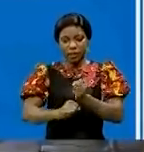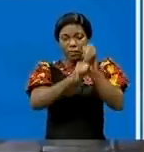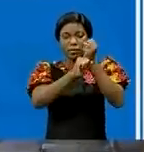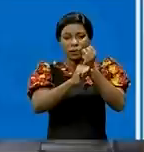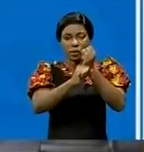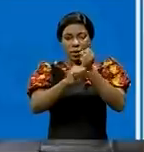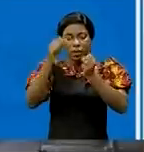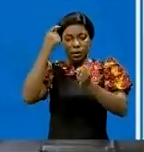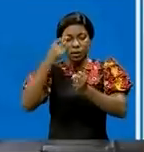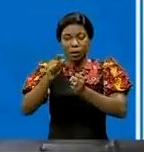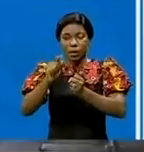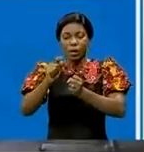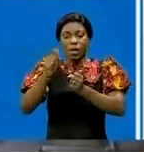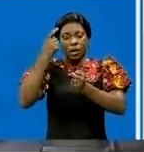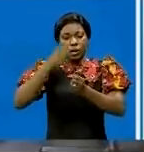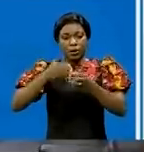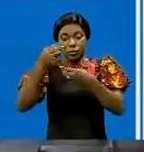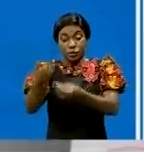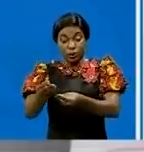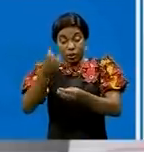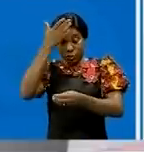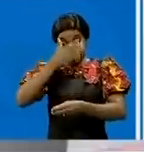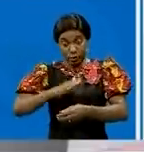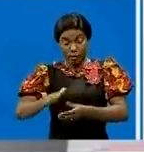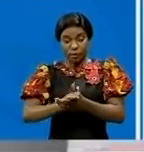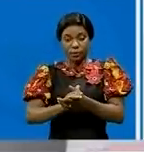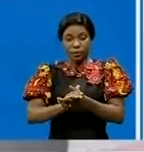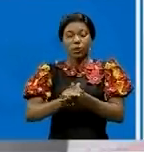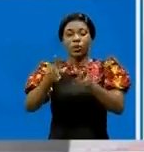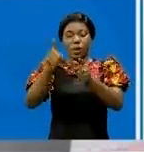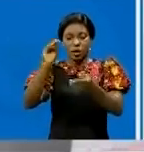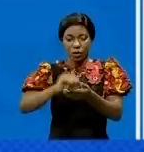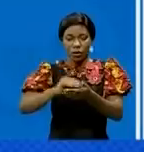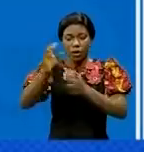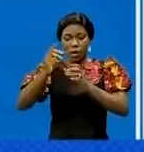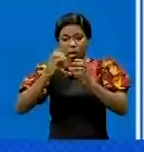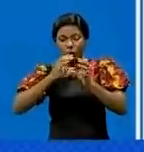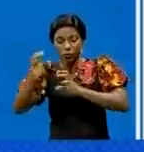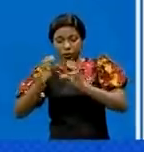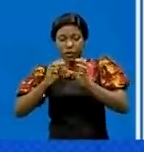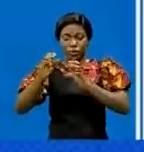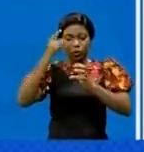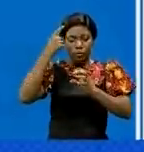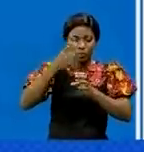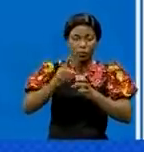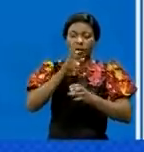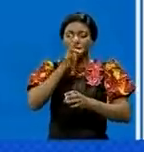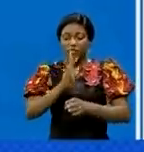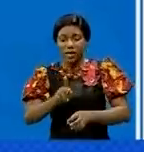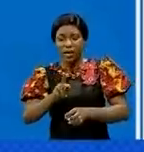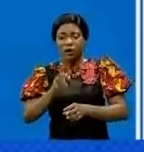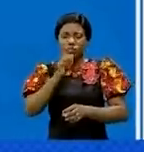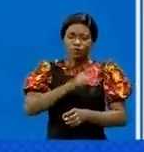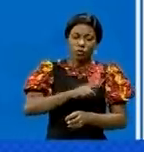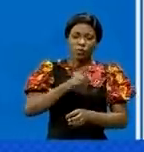la production d'oxygène pour habiter nos hôpitaux, l'accentuation de la communication autour de l'existence réelle de la maladie